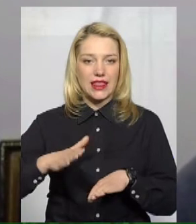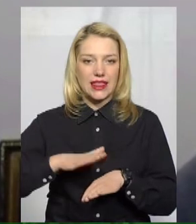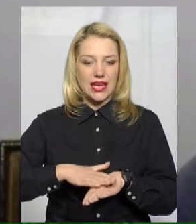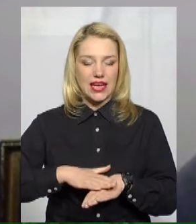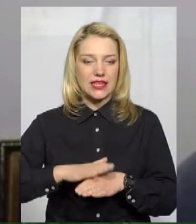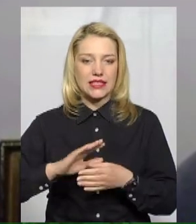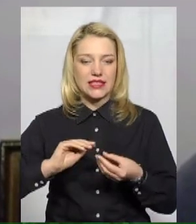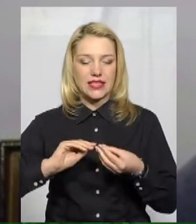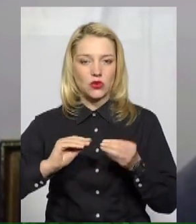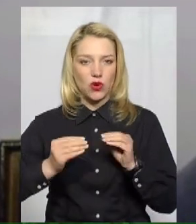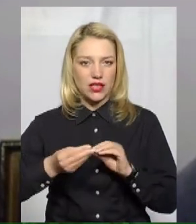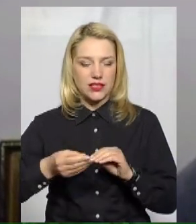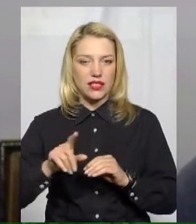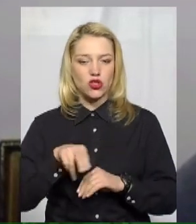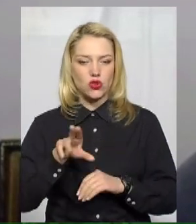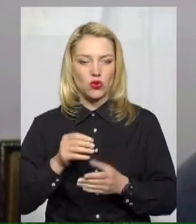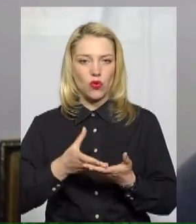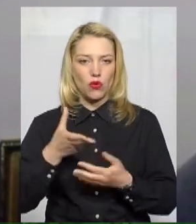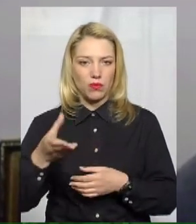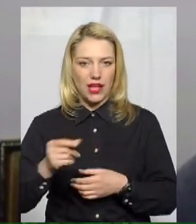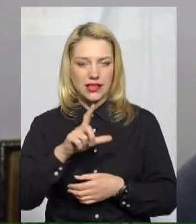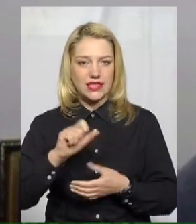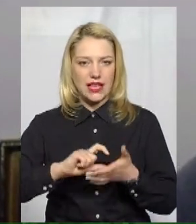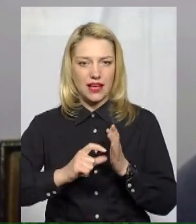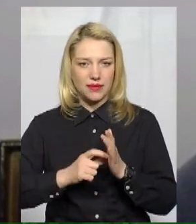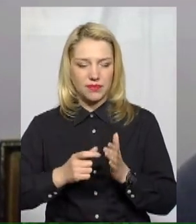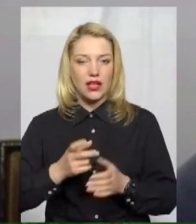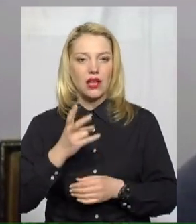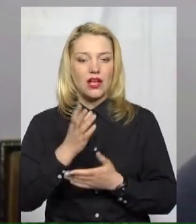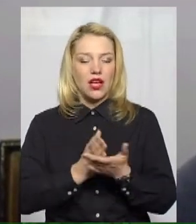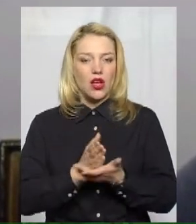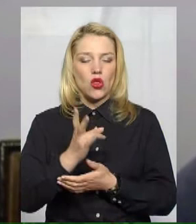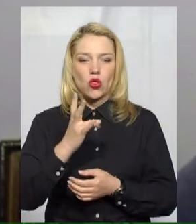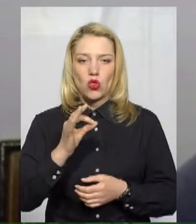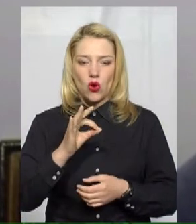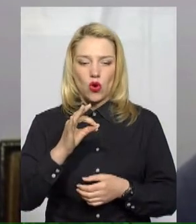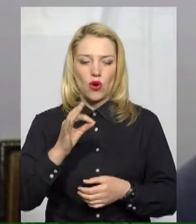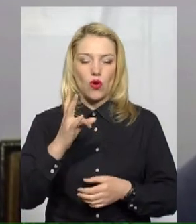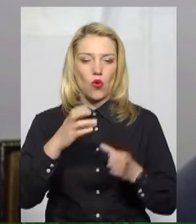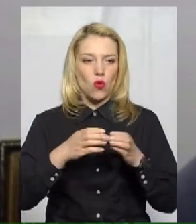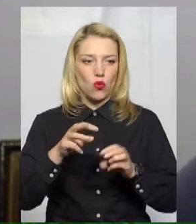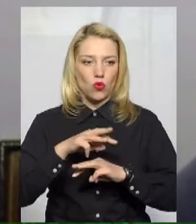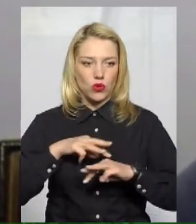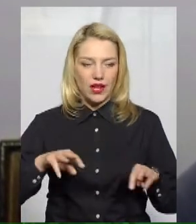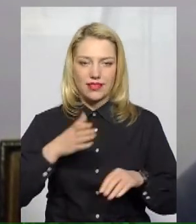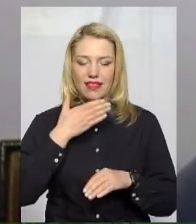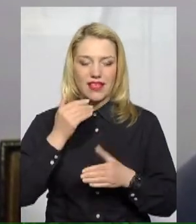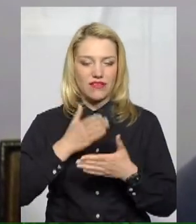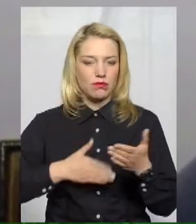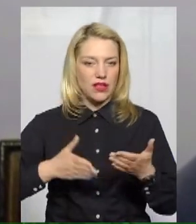оплати з комуналкою, але я хочу нагадати, що уряд не відміняв сплату за комуналку, просто